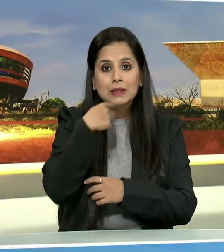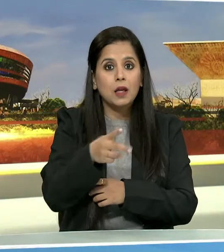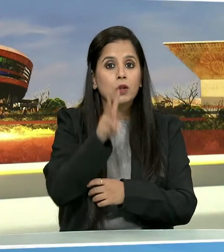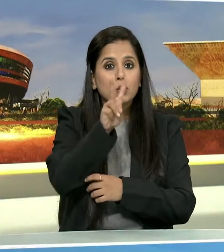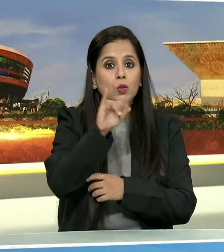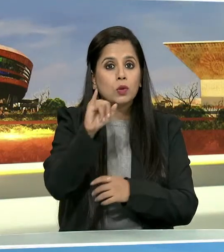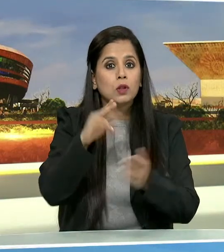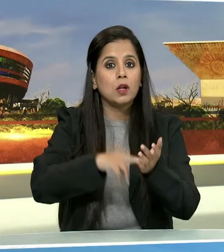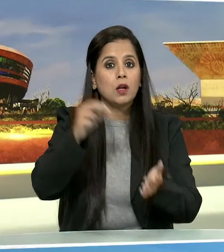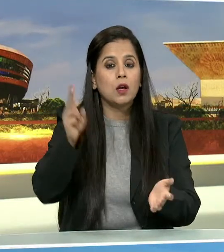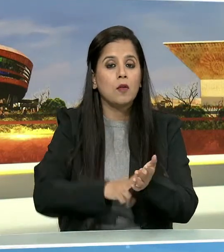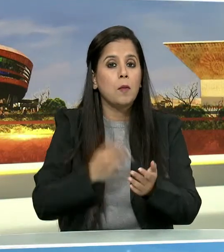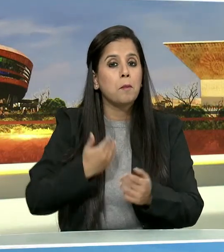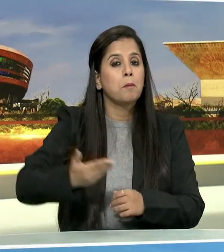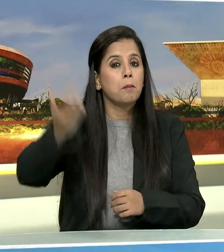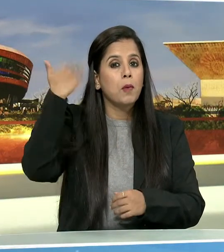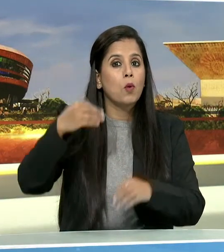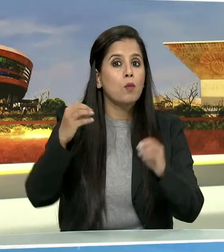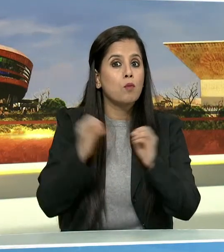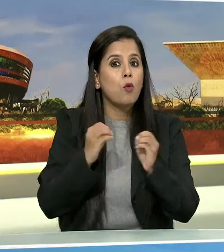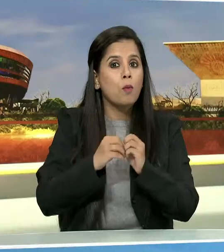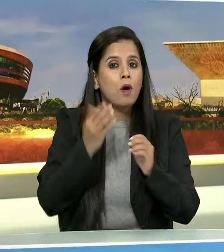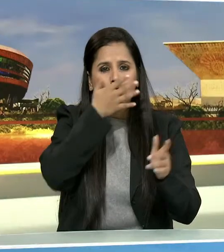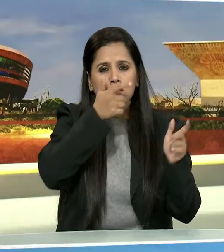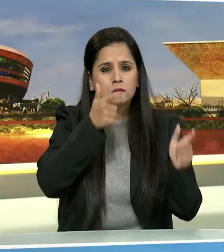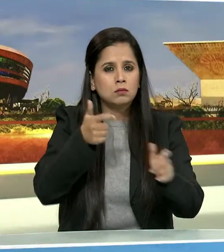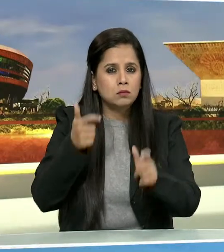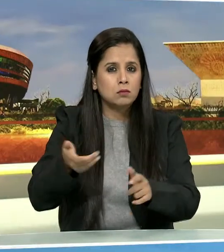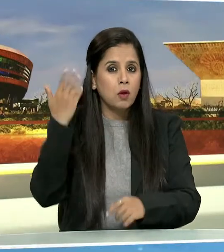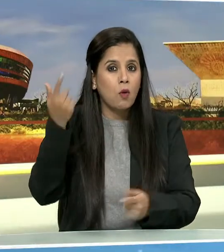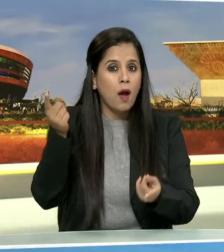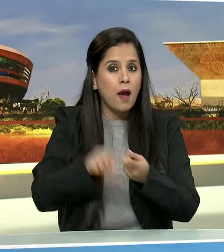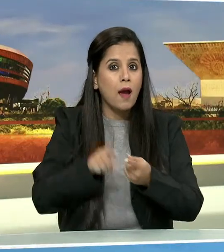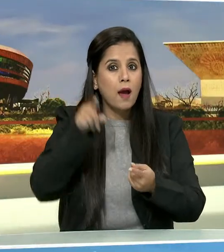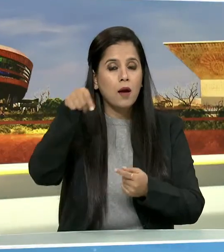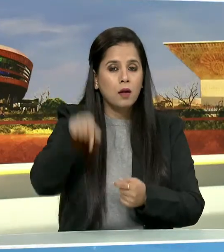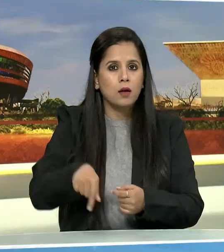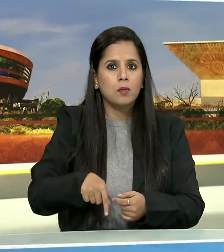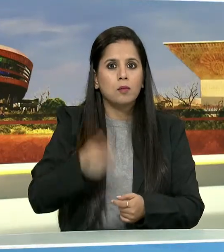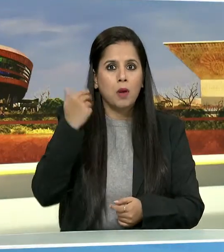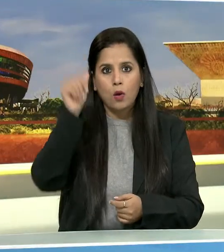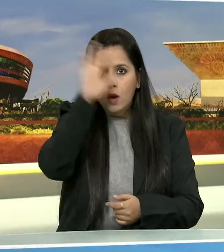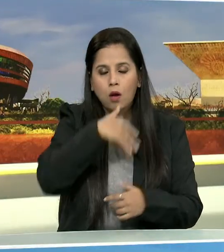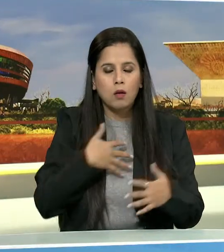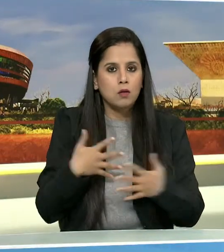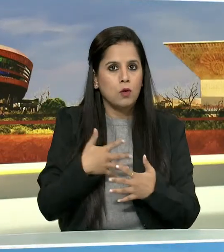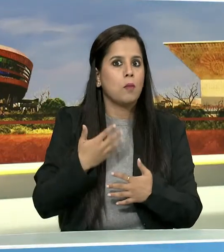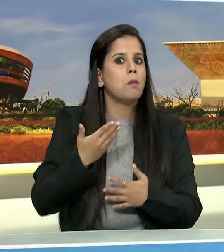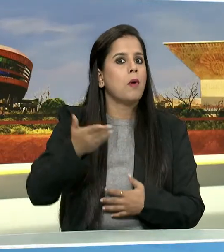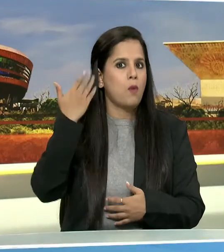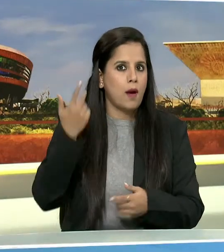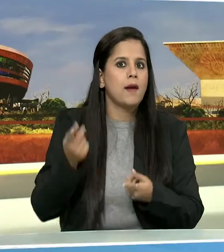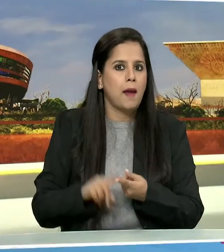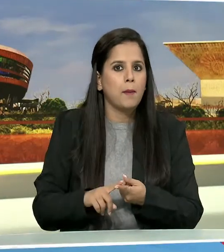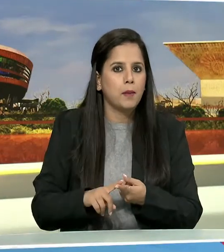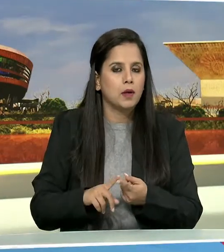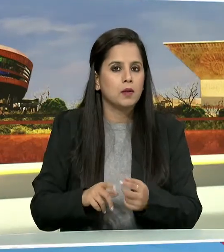26 ग्यारा मुंबई में हुए आतंकी हमले ने देश को ठर्रा दिया था